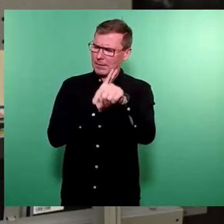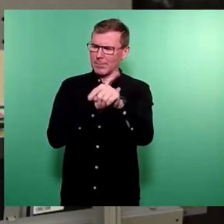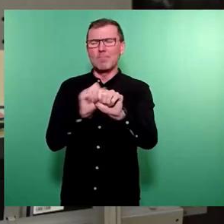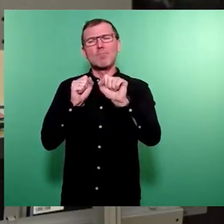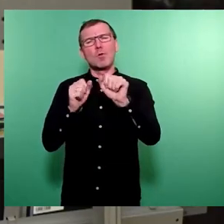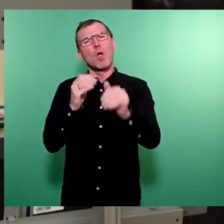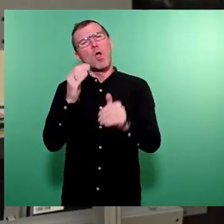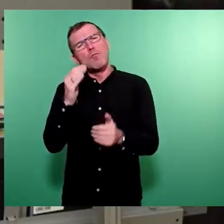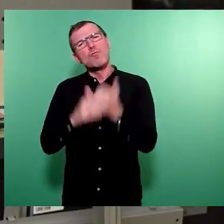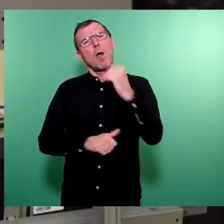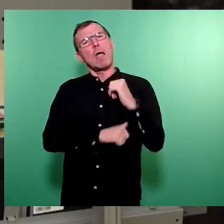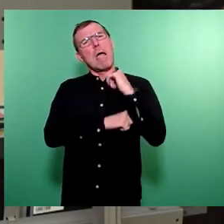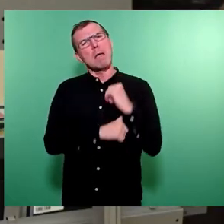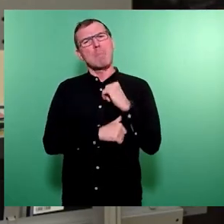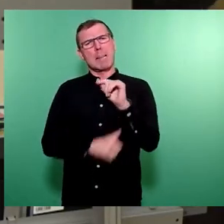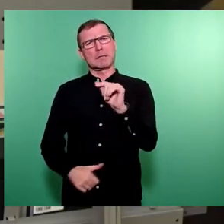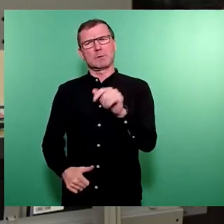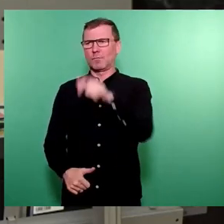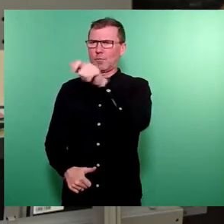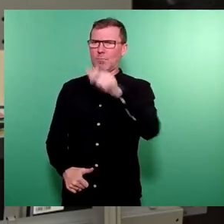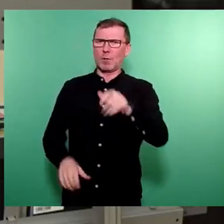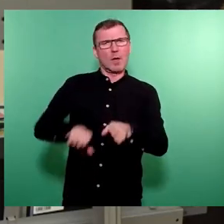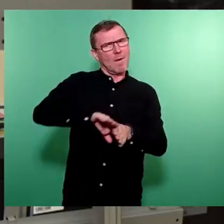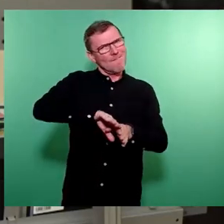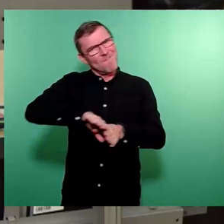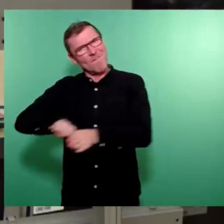Belastungen vom Bürger fernzuhalten.